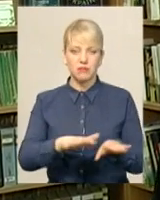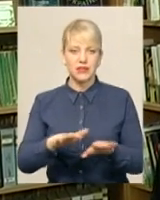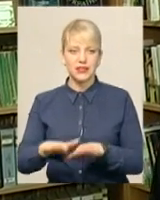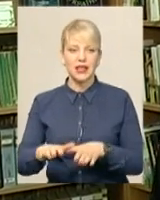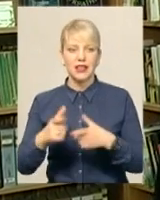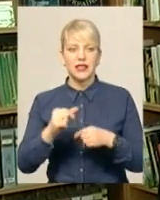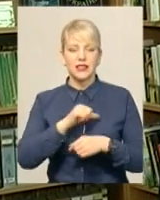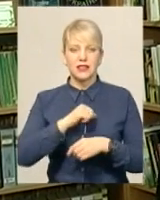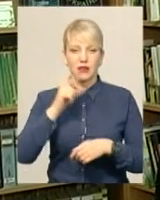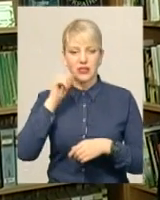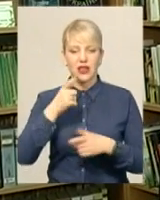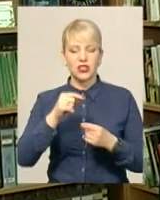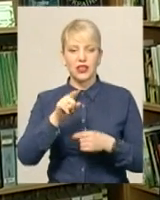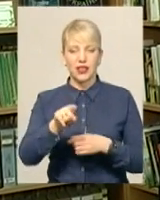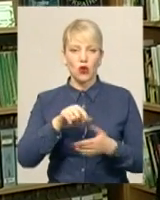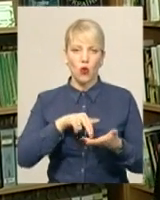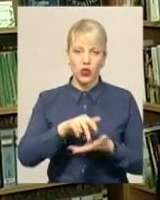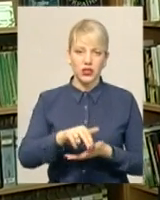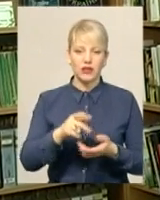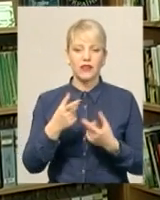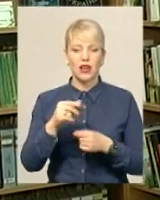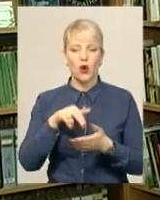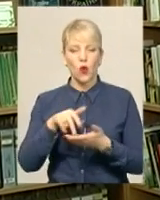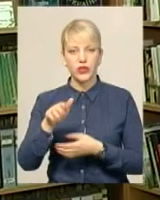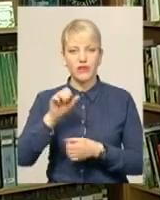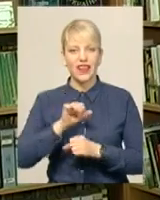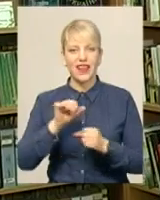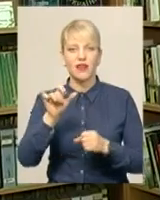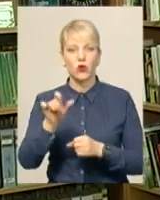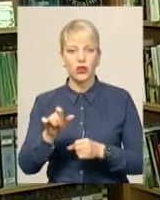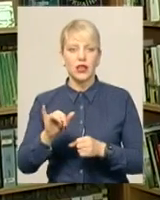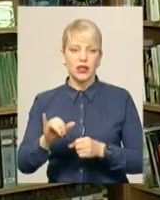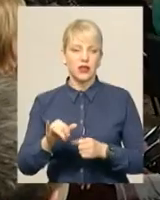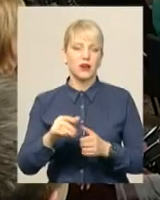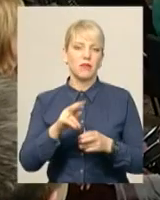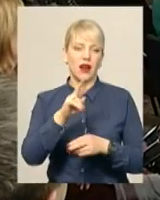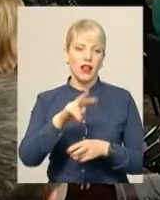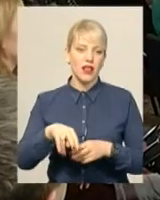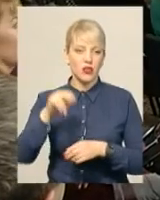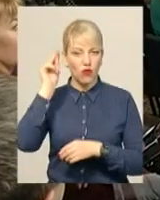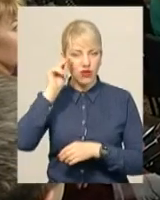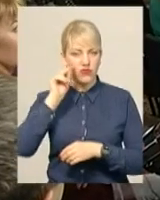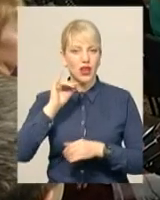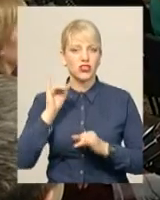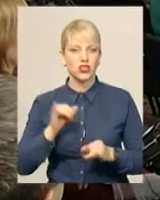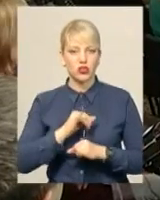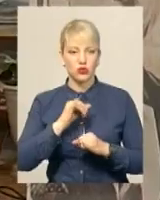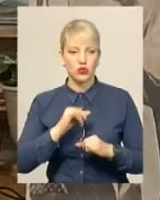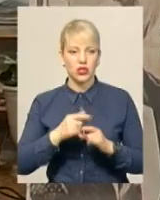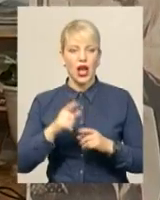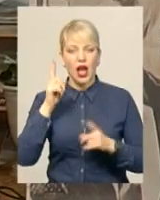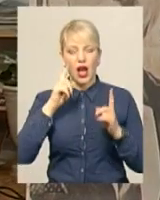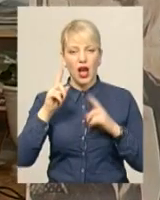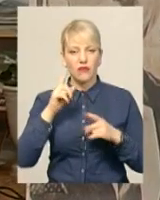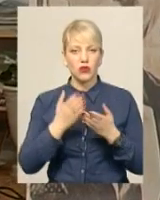де ти сам знаєш, де ти ходив, де ходить герой. І паралельно вивчаєш історію. Зараз авторка українського історичного